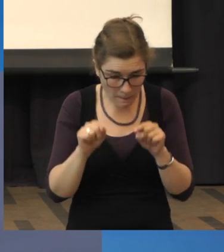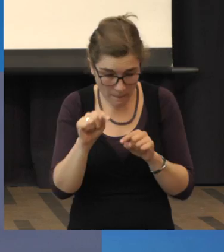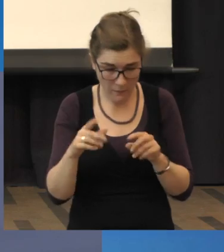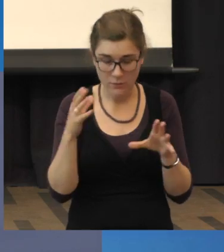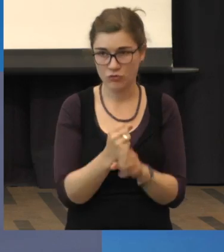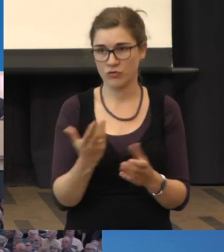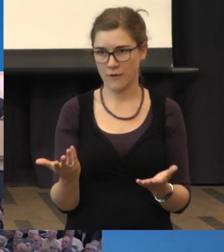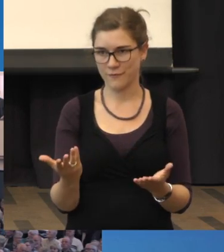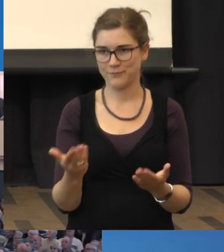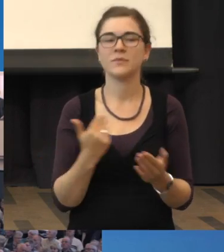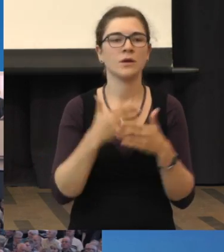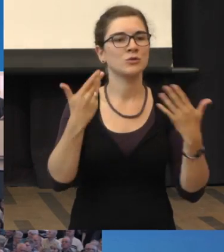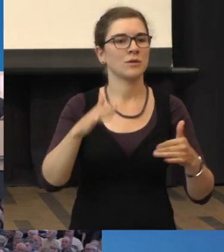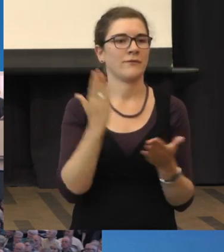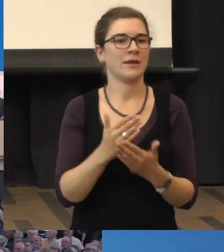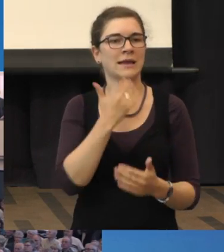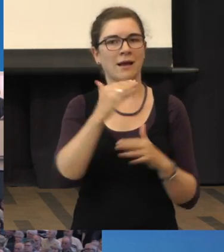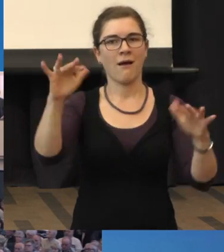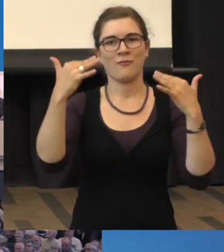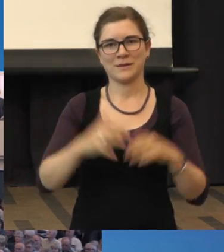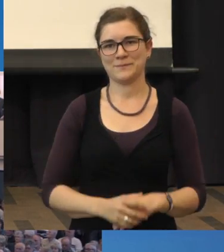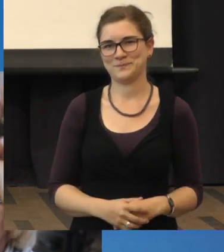bin ich am Ende und bedanke mich für Ihre Aufmerksamkeit.